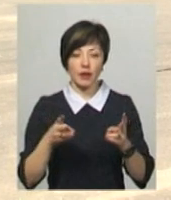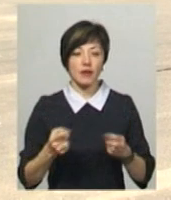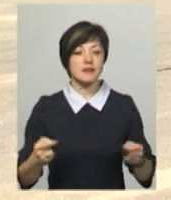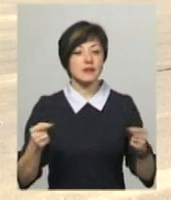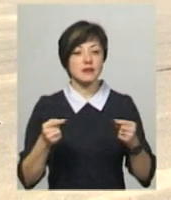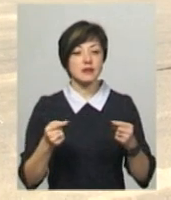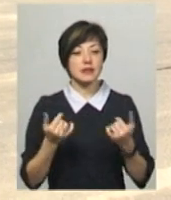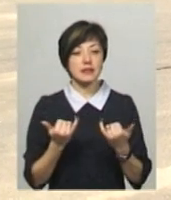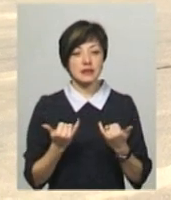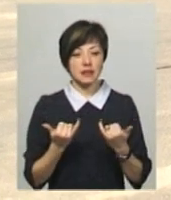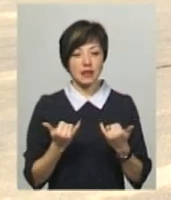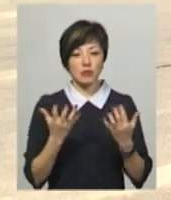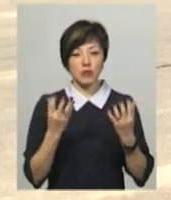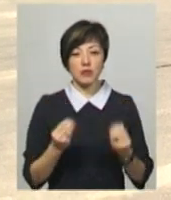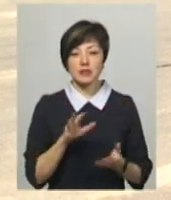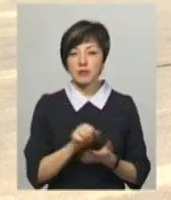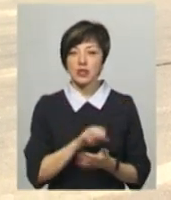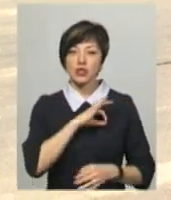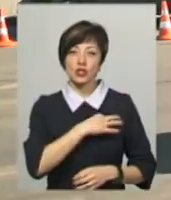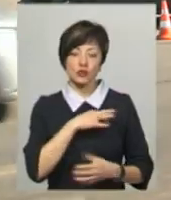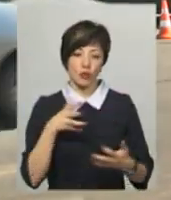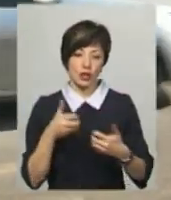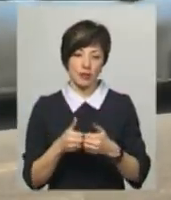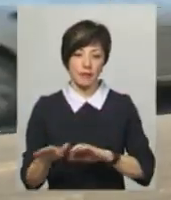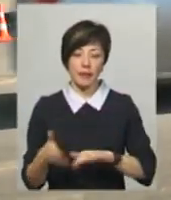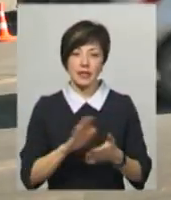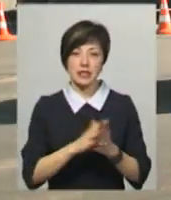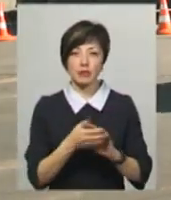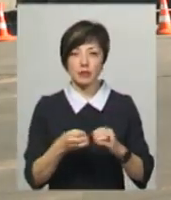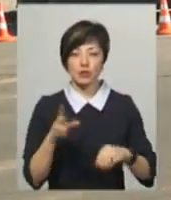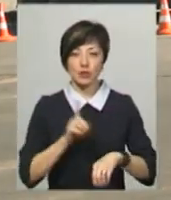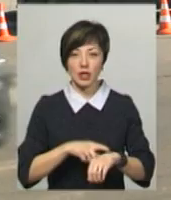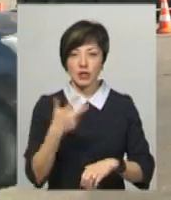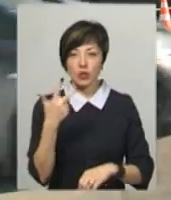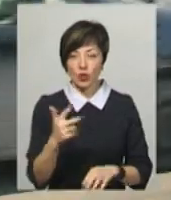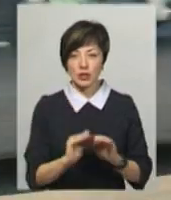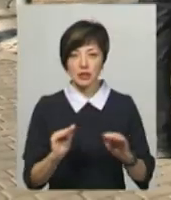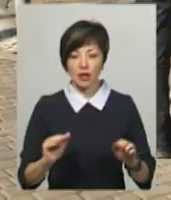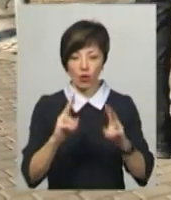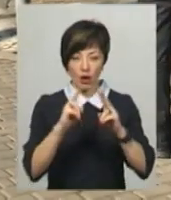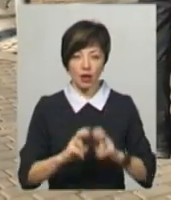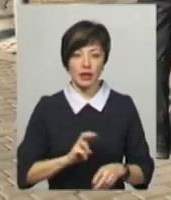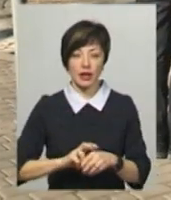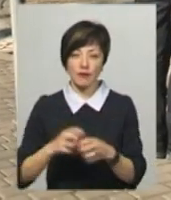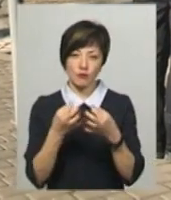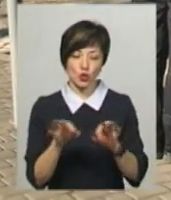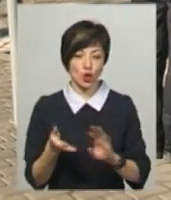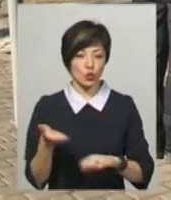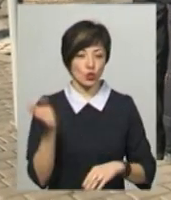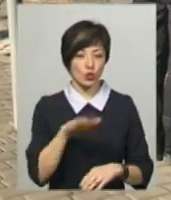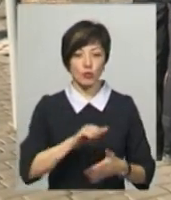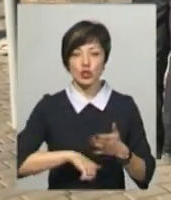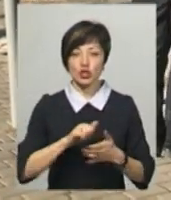На даний момент займаються слідчий по ДТП. Станом на 15 годину трьох малолітніх дітей оглянули лікарі та відпустили додому.